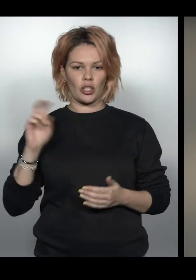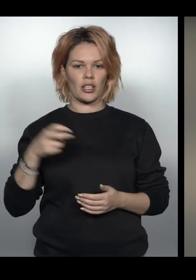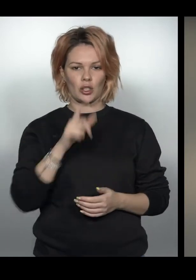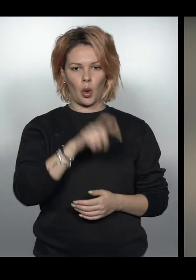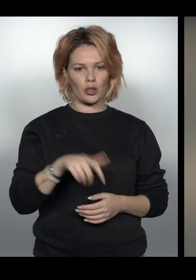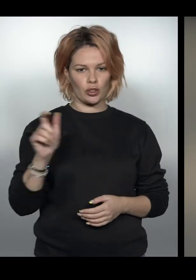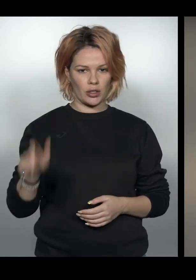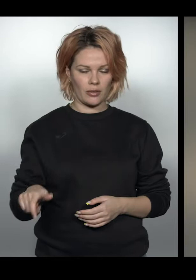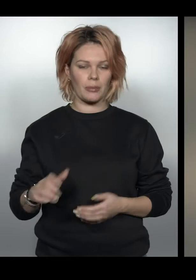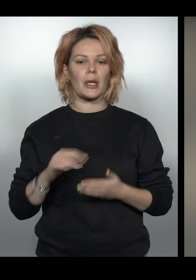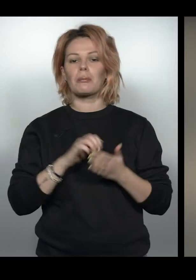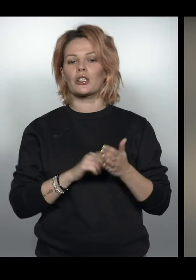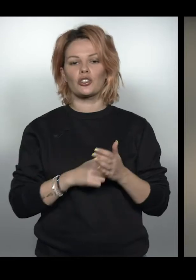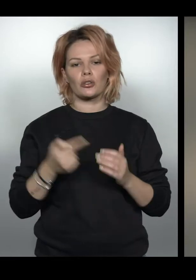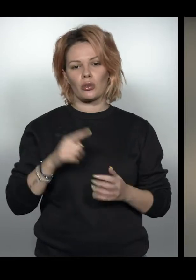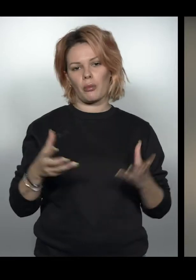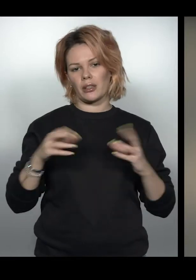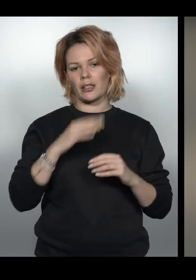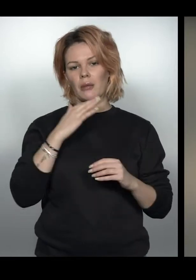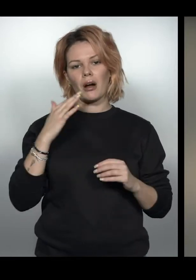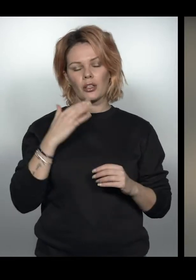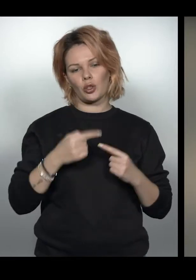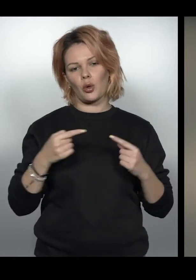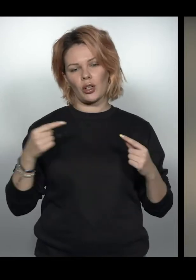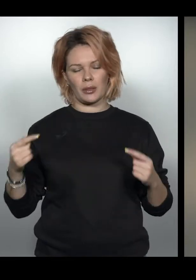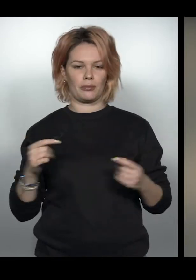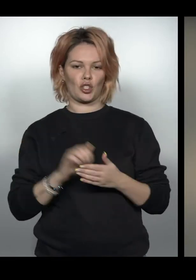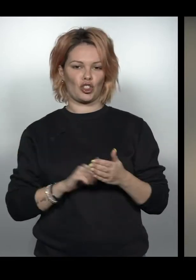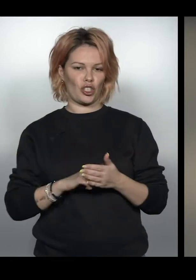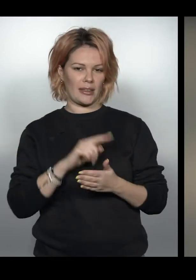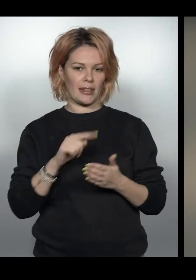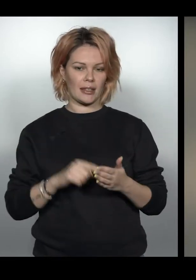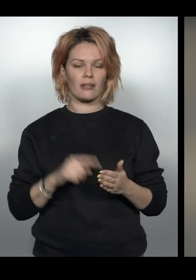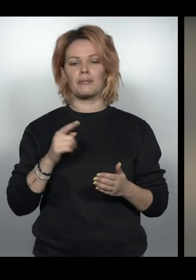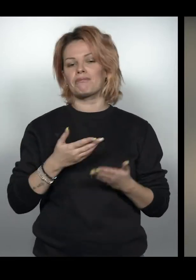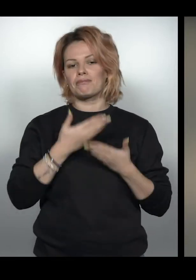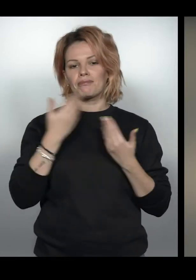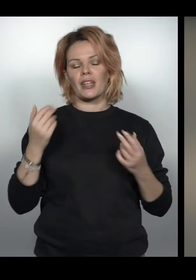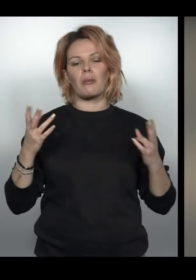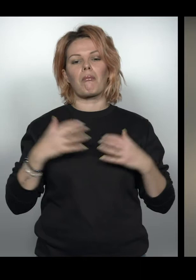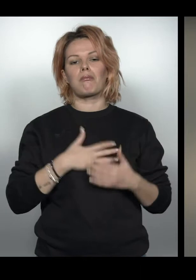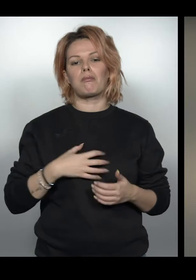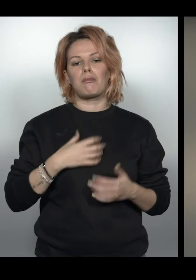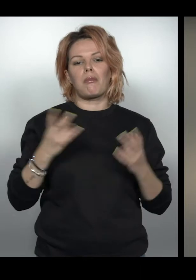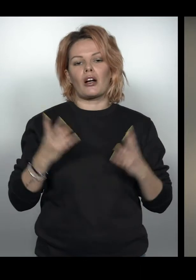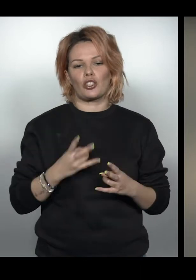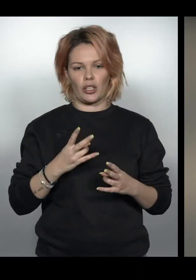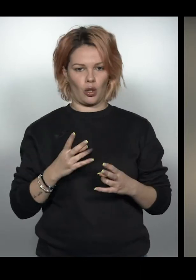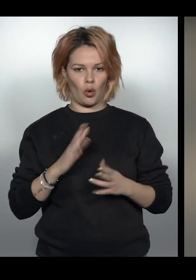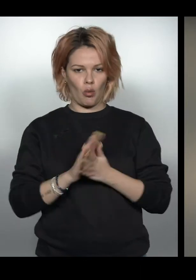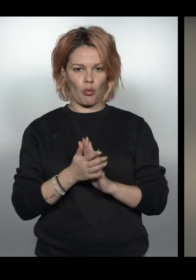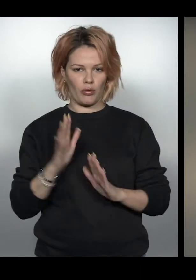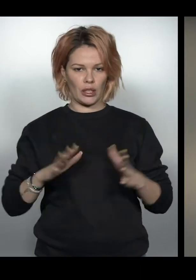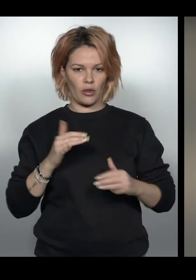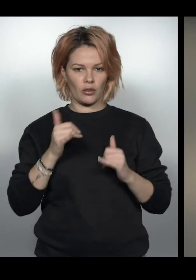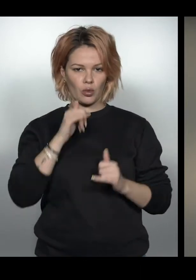наших гірськолижників. Причиною того стало поєднання багатьох об'єктивних чинників, як то відсутність бажаних умов для тренувань